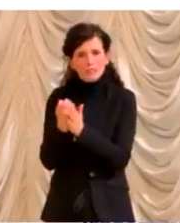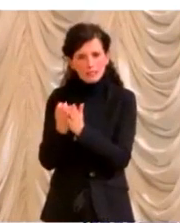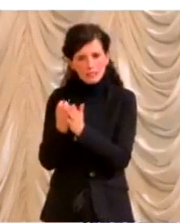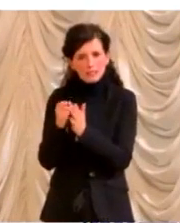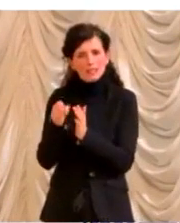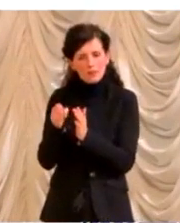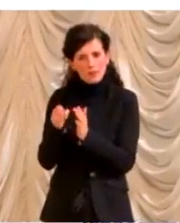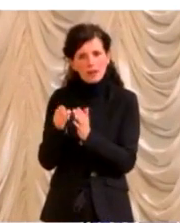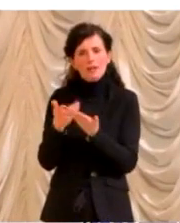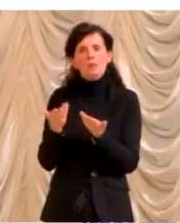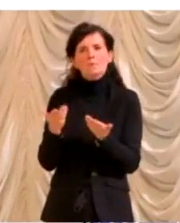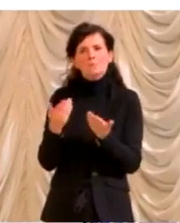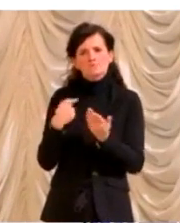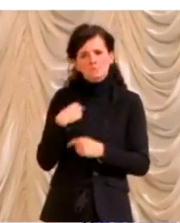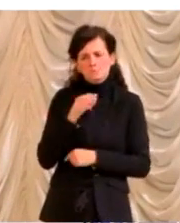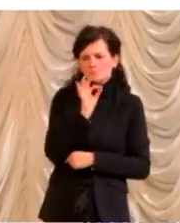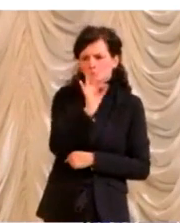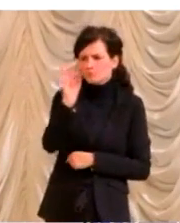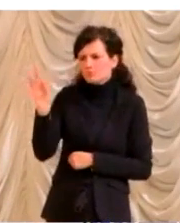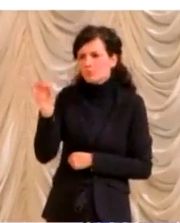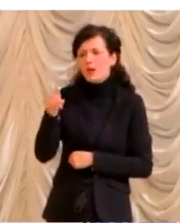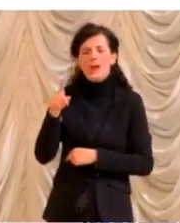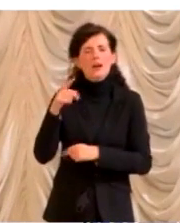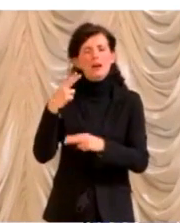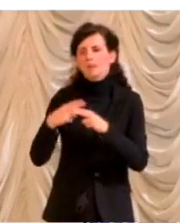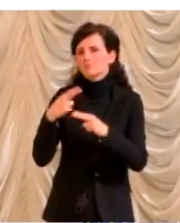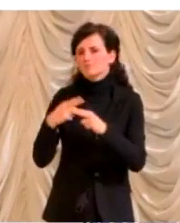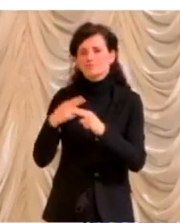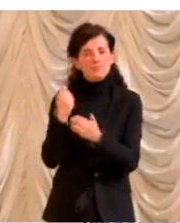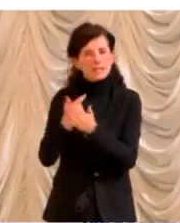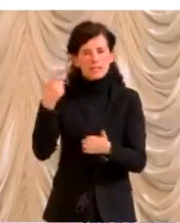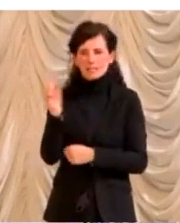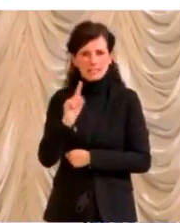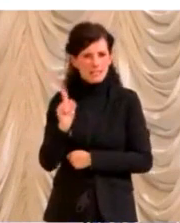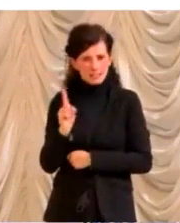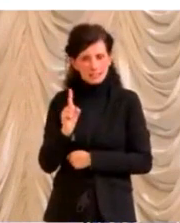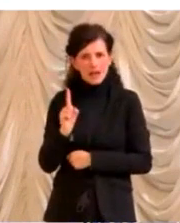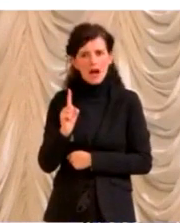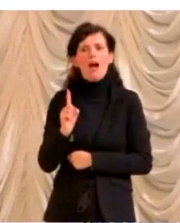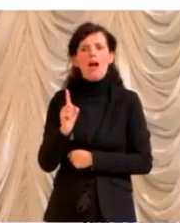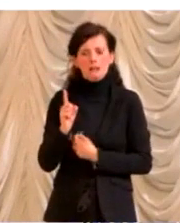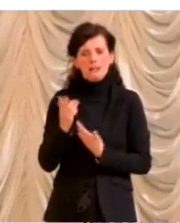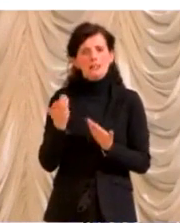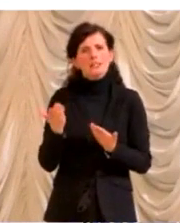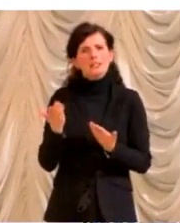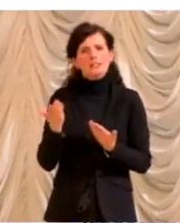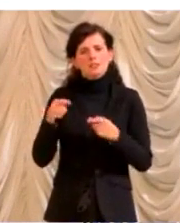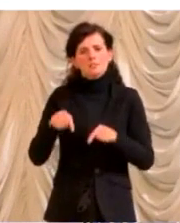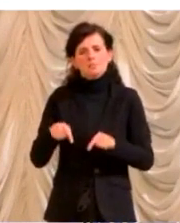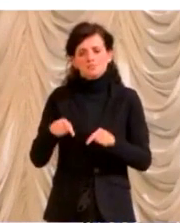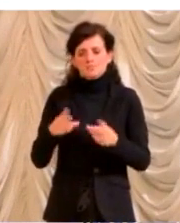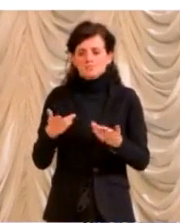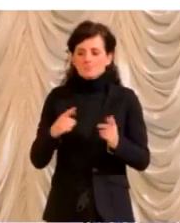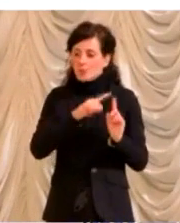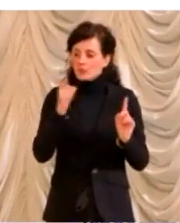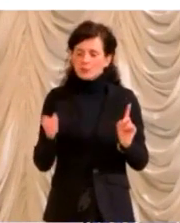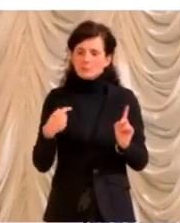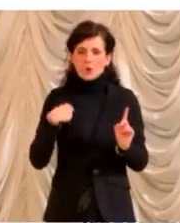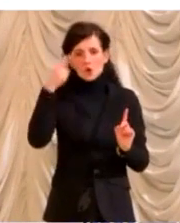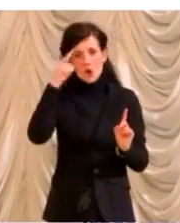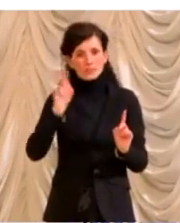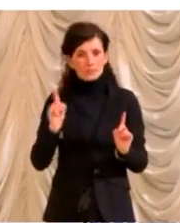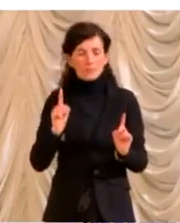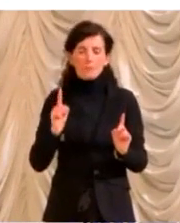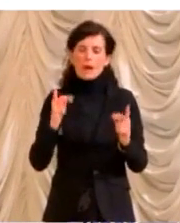individuato come non essenziali, è una misura che allo Stato non sappiamo ancora, è ancora